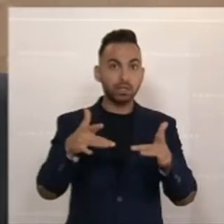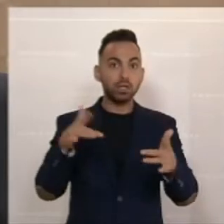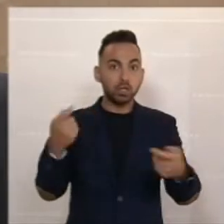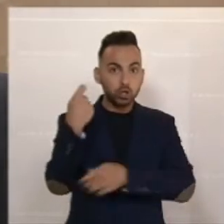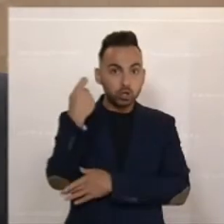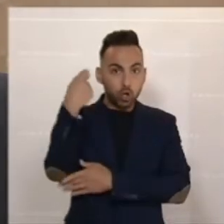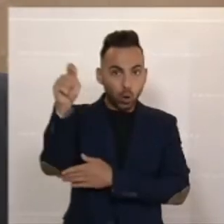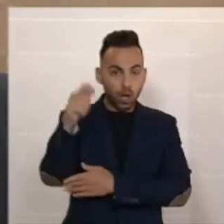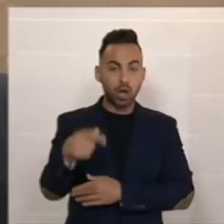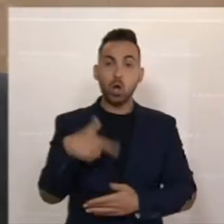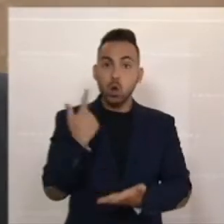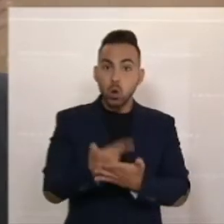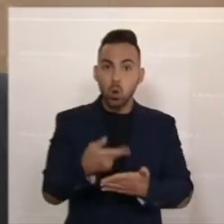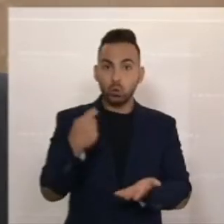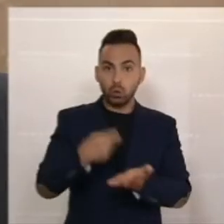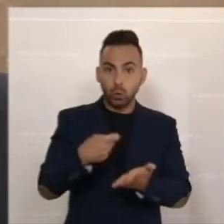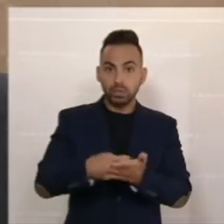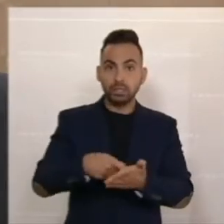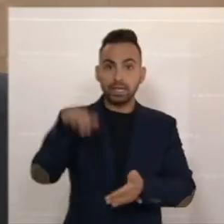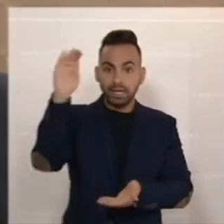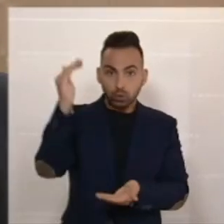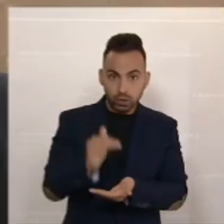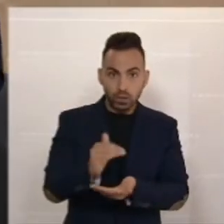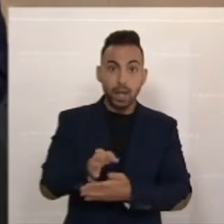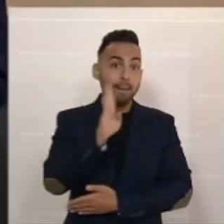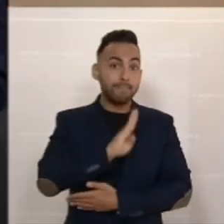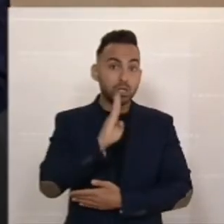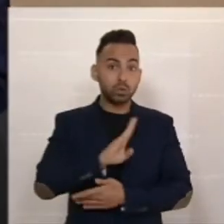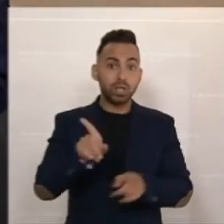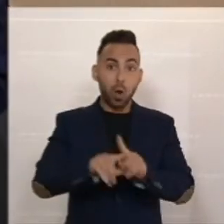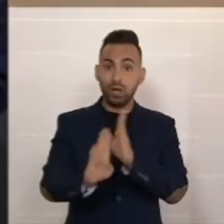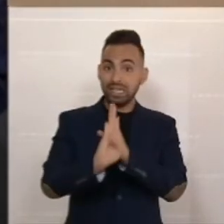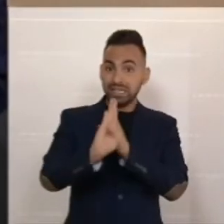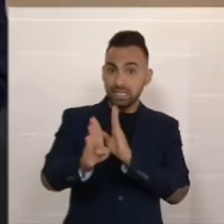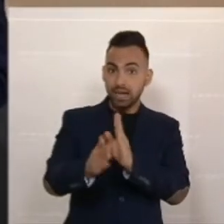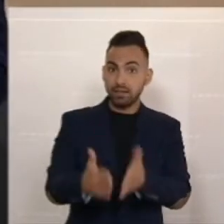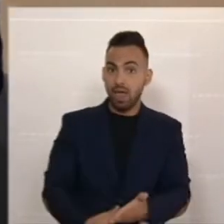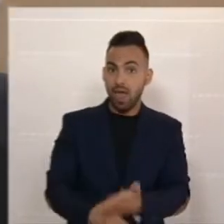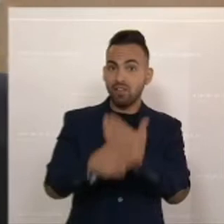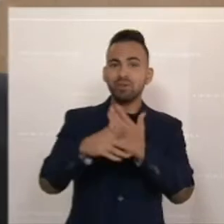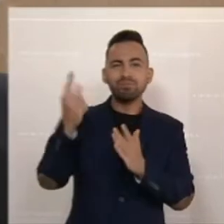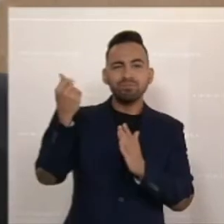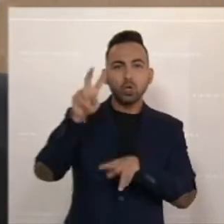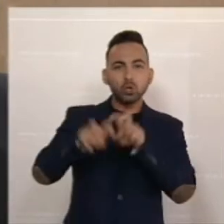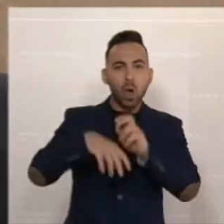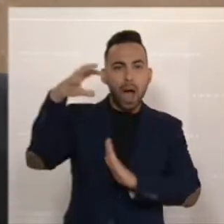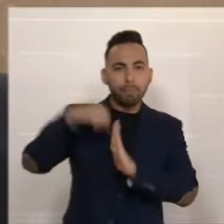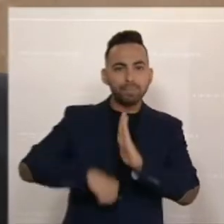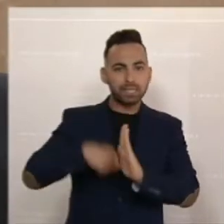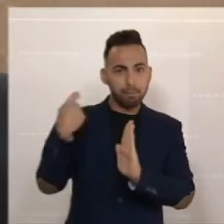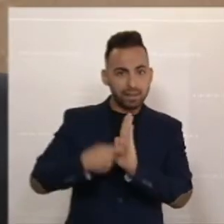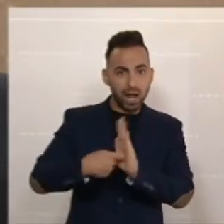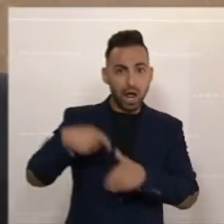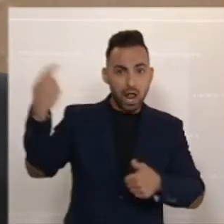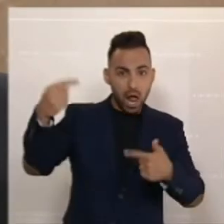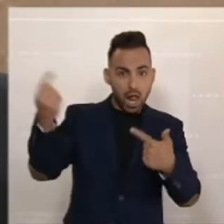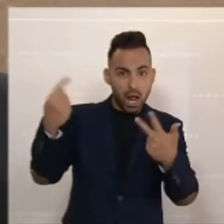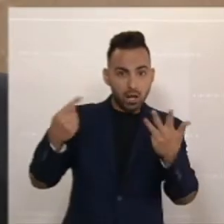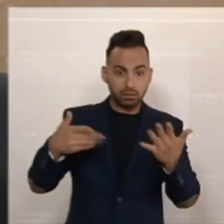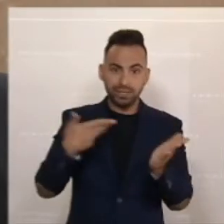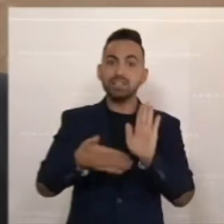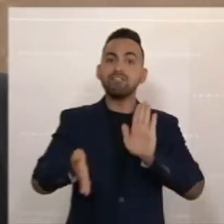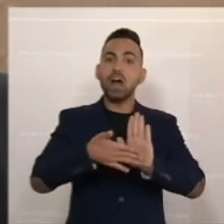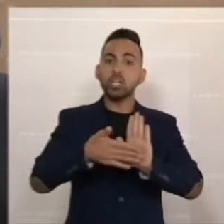Lohnnebenkostenreduzierung, Pensionistinnen und Pensionisten, Direktive mit dem Absetzbetrag. Das ist das, was faktisch ist.